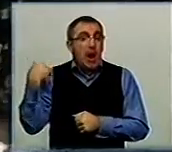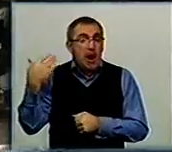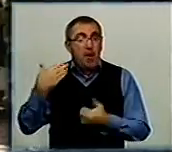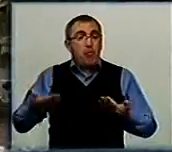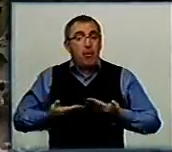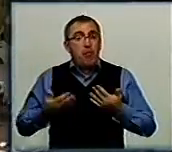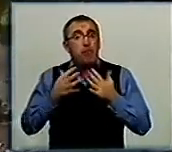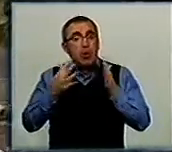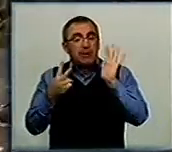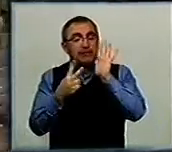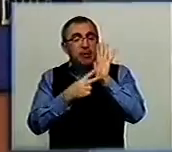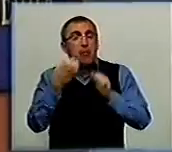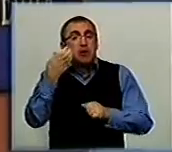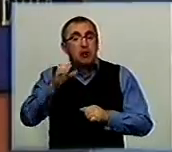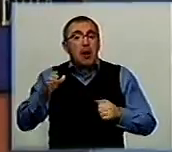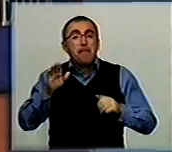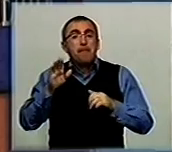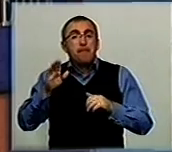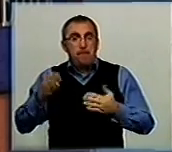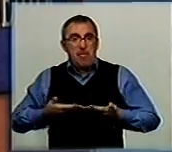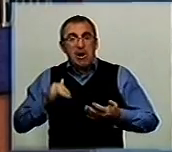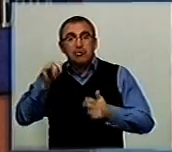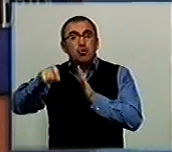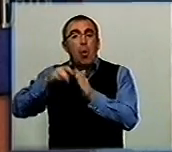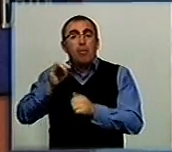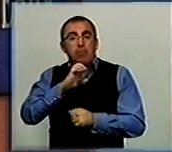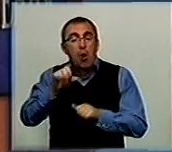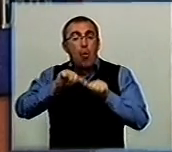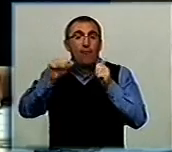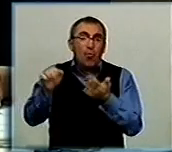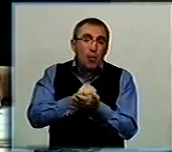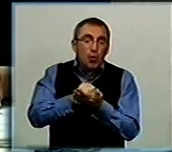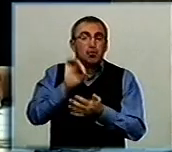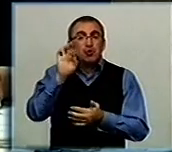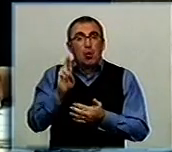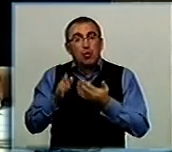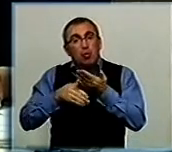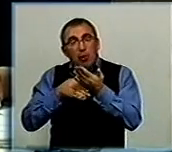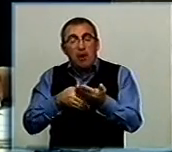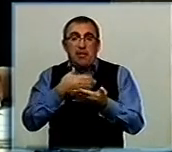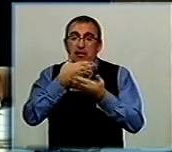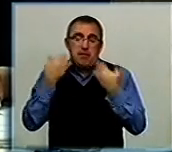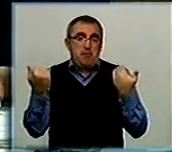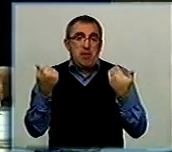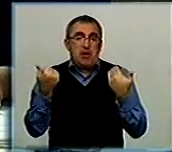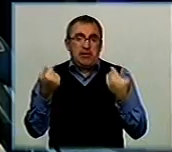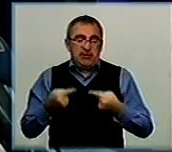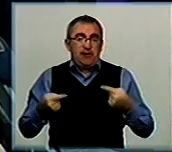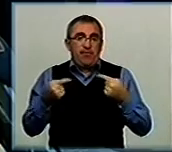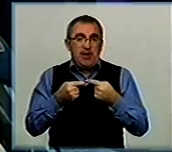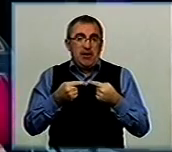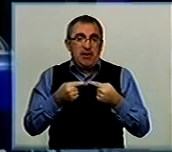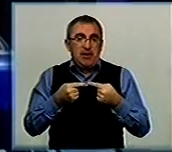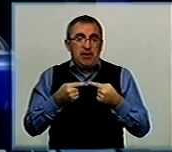більше семи сотень мешканців з Донбасу. Проблеми з оформленням документів та наданням соціальної допомоги немає, стверджують в міськраді. До